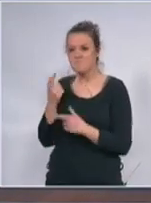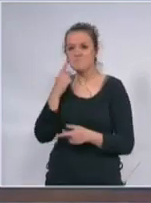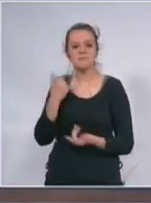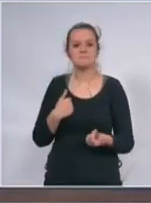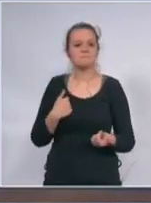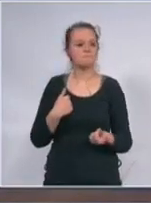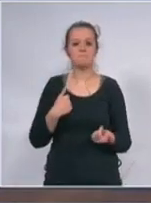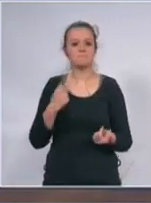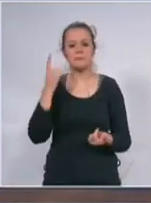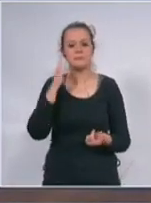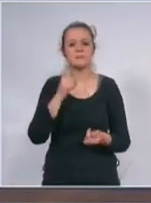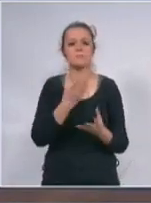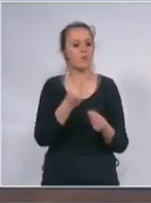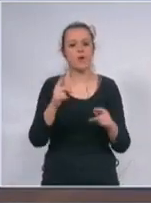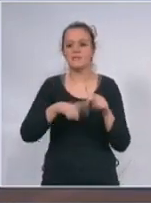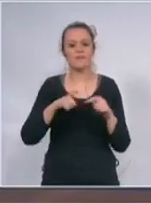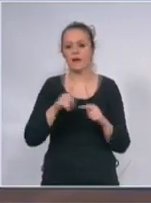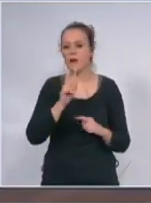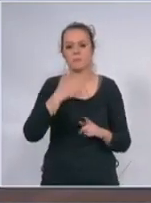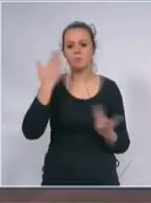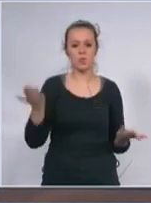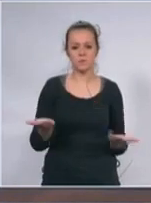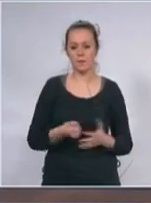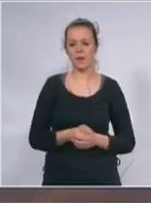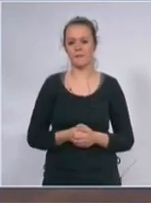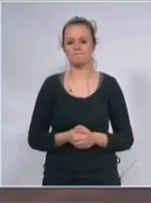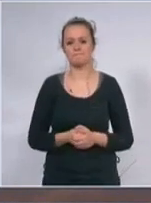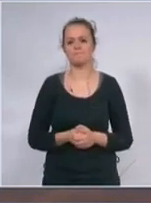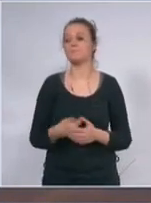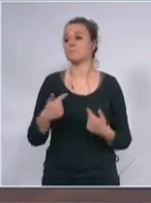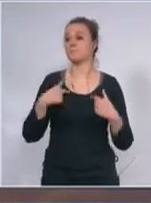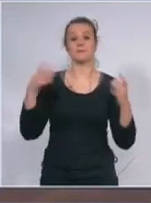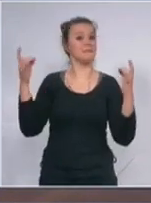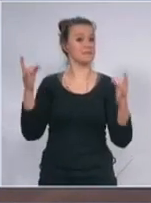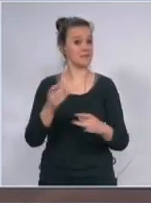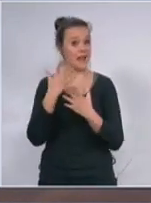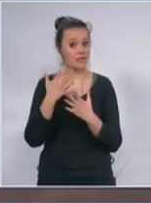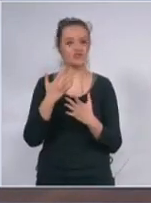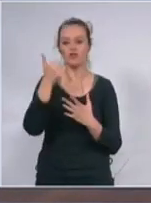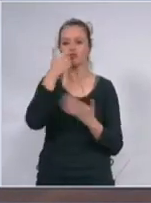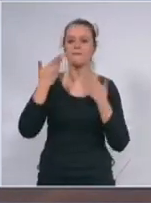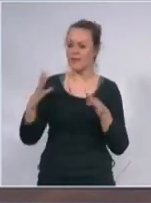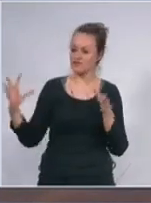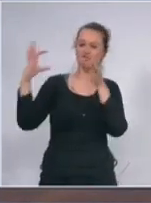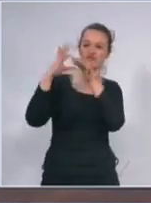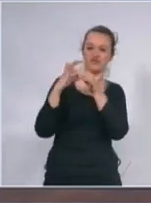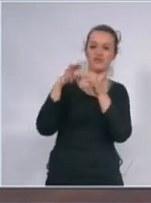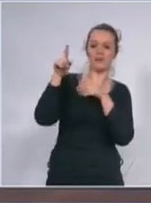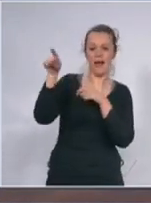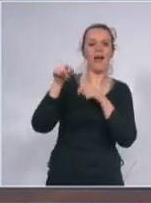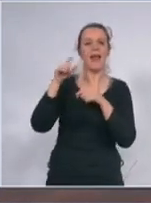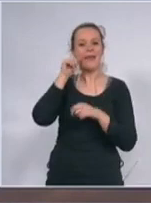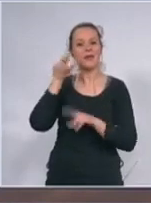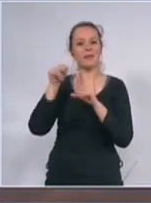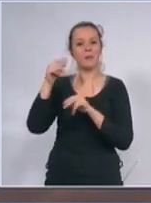mnogo toga ne bi smo mogli da pružimo našim građanima i srećan sam što smo uspostavili takvo prijateljstvo i bratstvo sa Narodnom Republikom